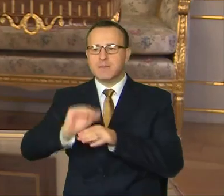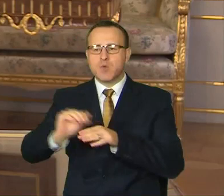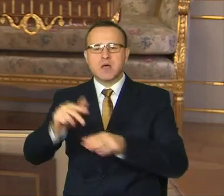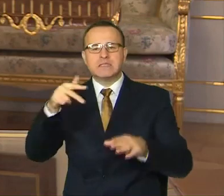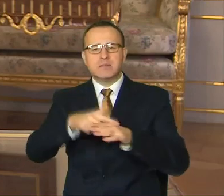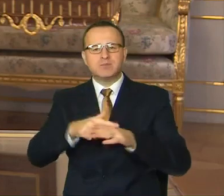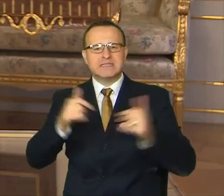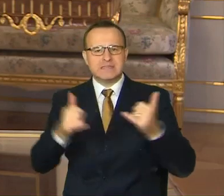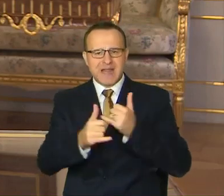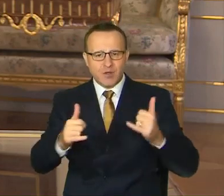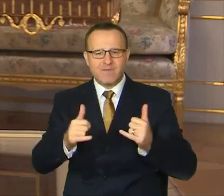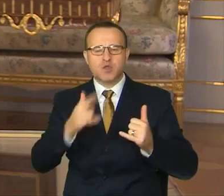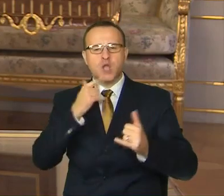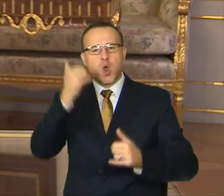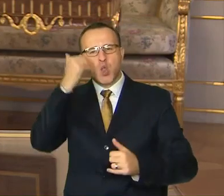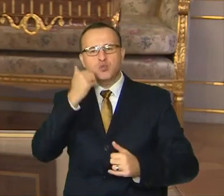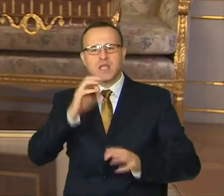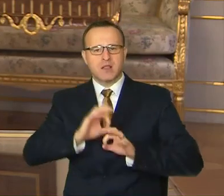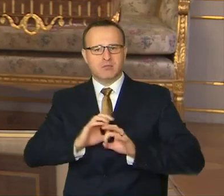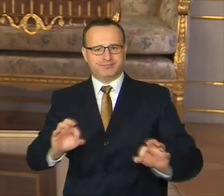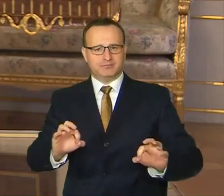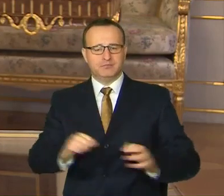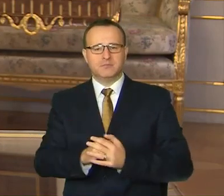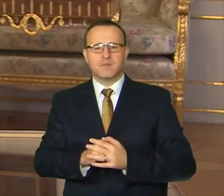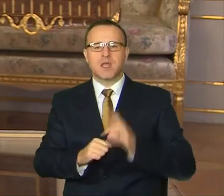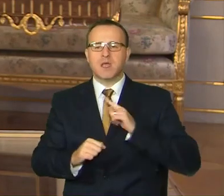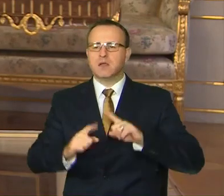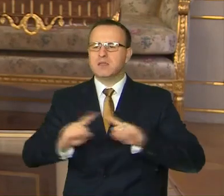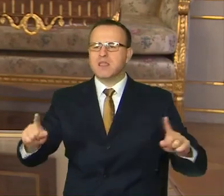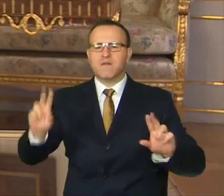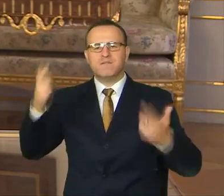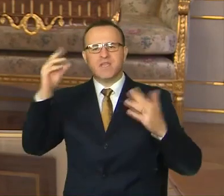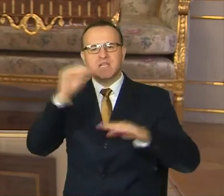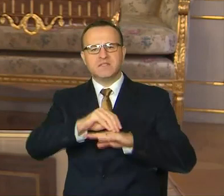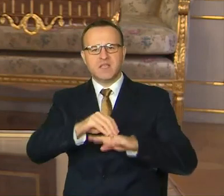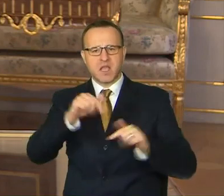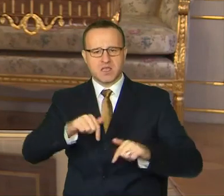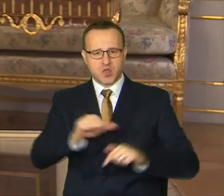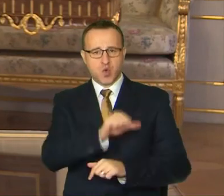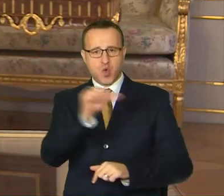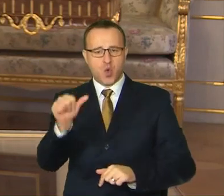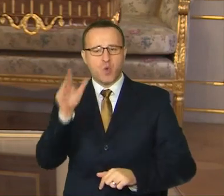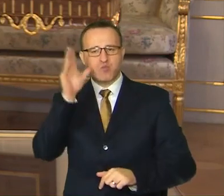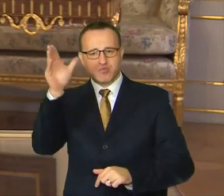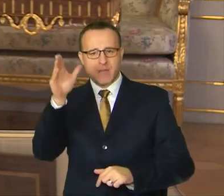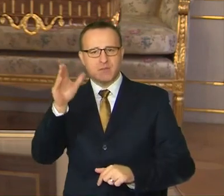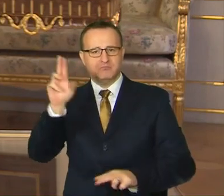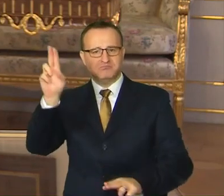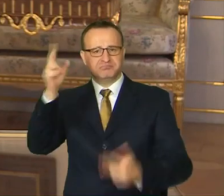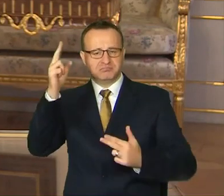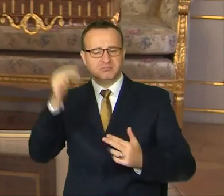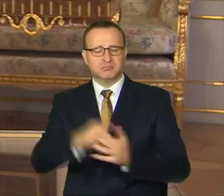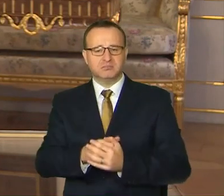spravodlivosti a ľudskej dôstojnosti, chcem spomenúť aj ďalšie výzvy, ktorým budeme v tomto roku a v budúcnosti čeliť.